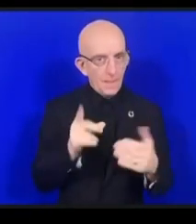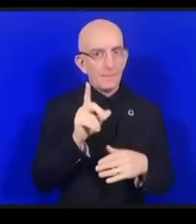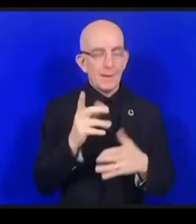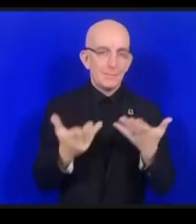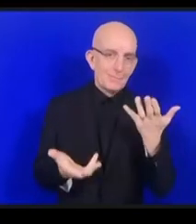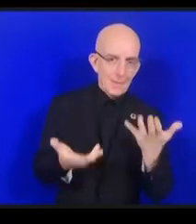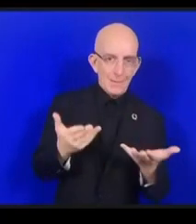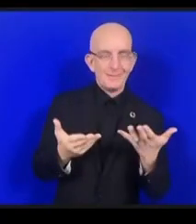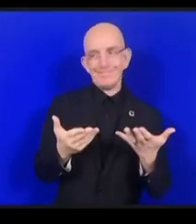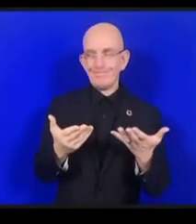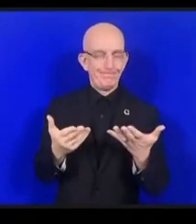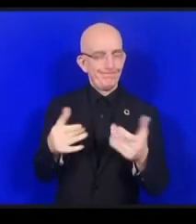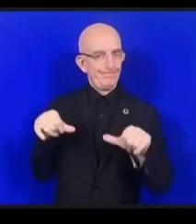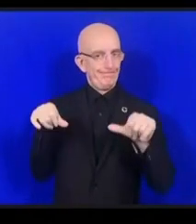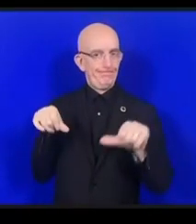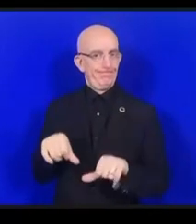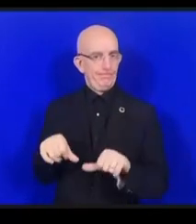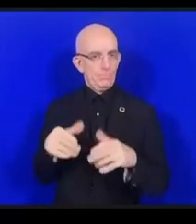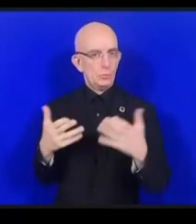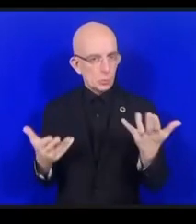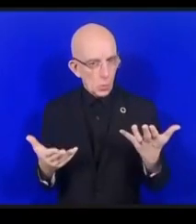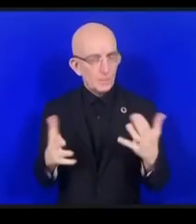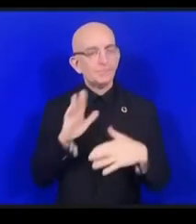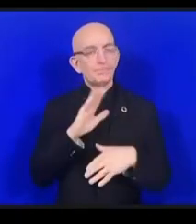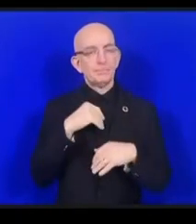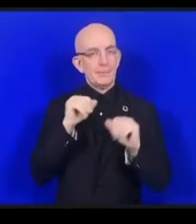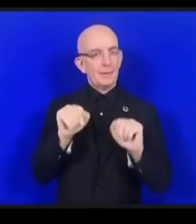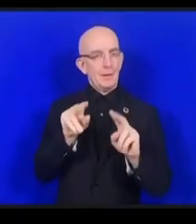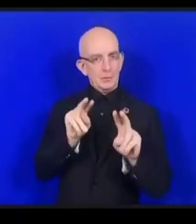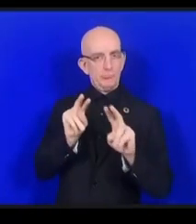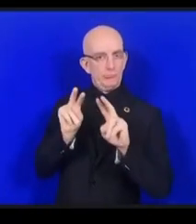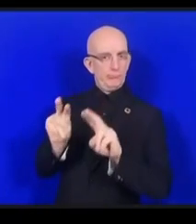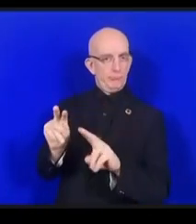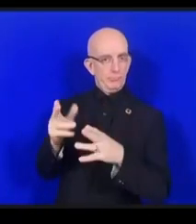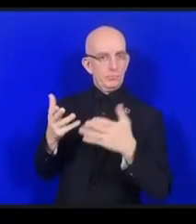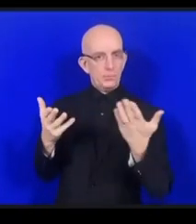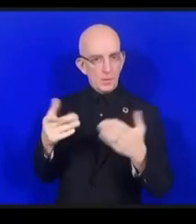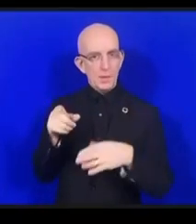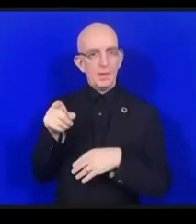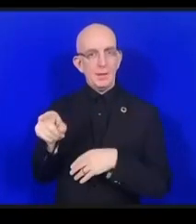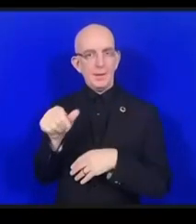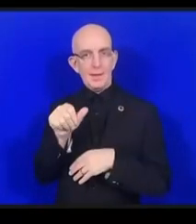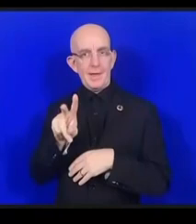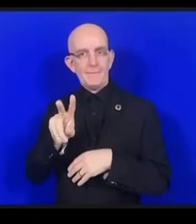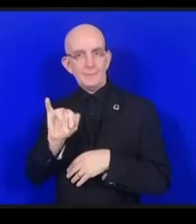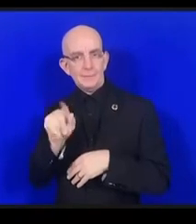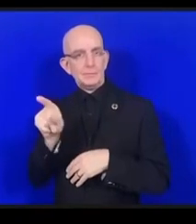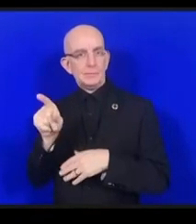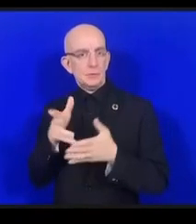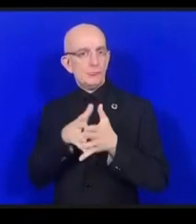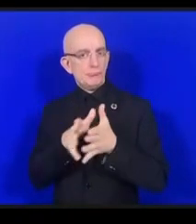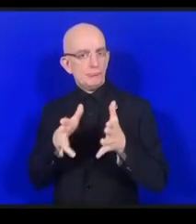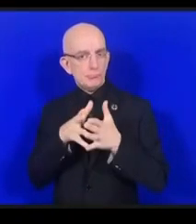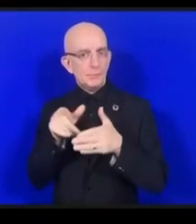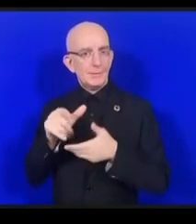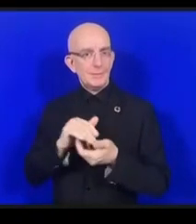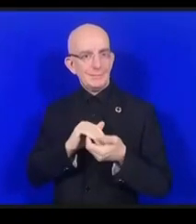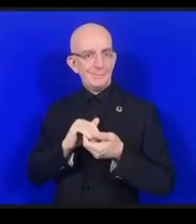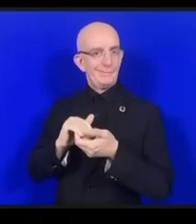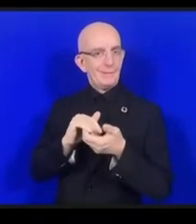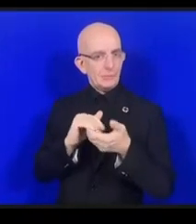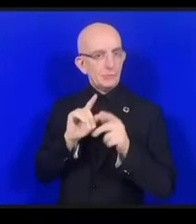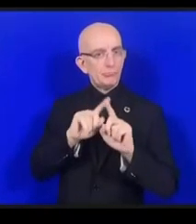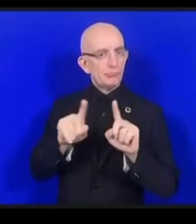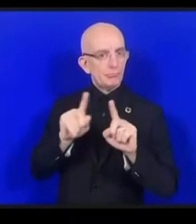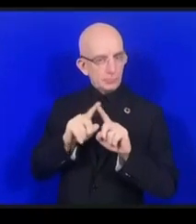est responsable de la coalition dynamique de l'Internet des objets et l'Internet des objets